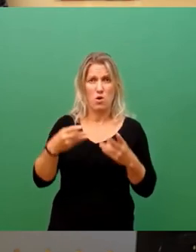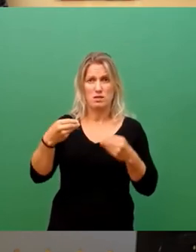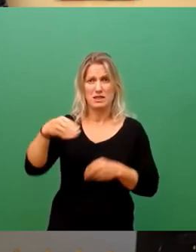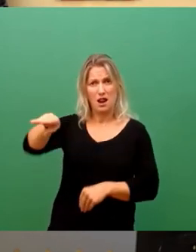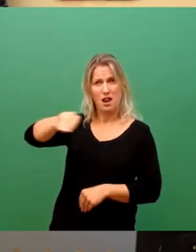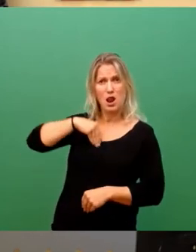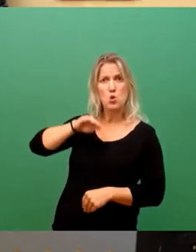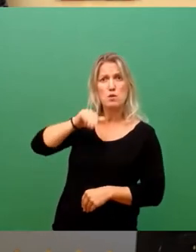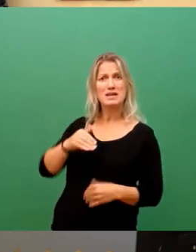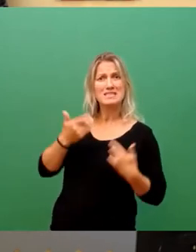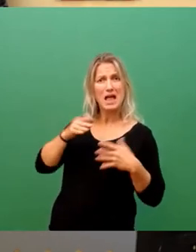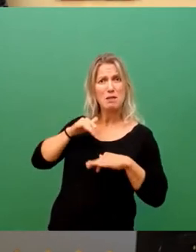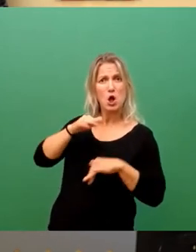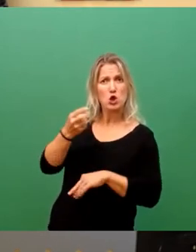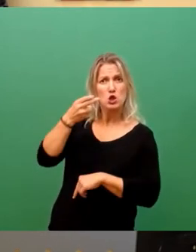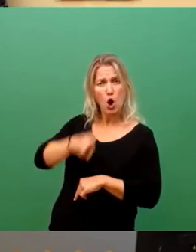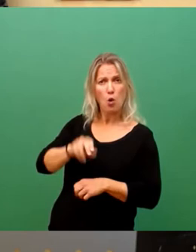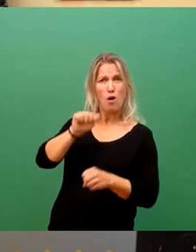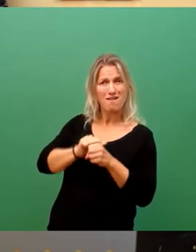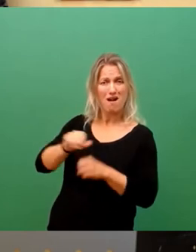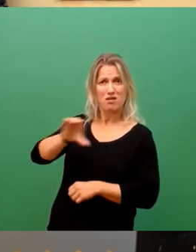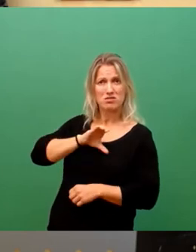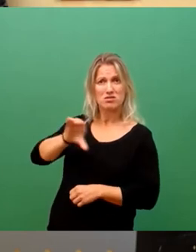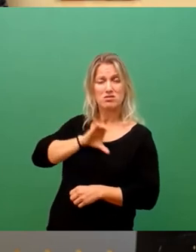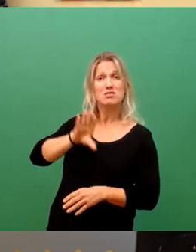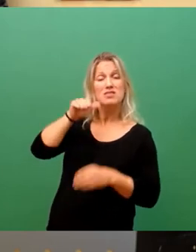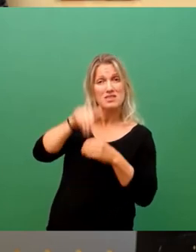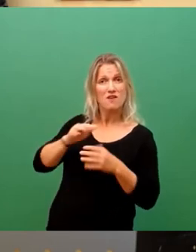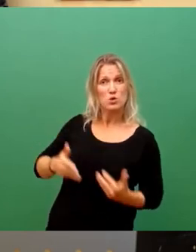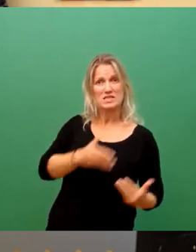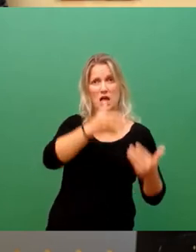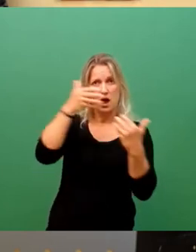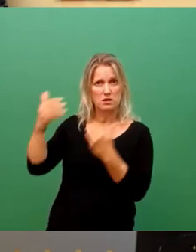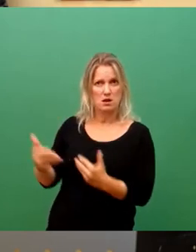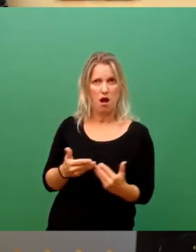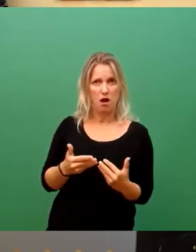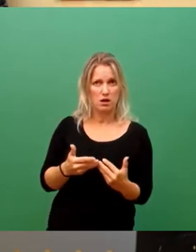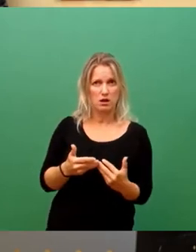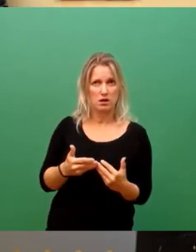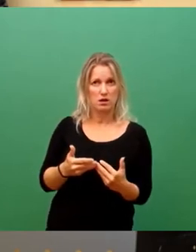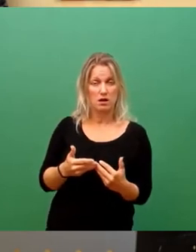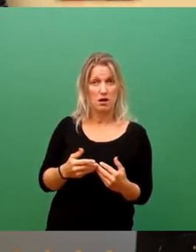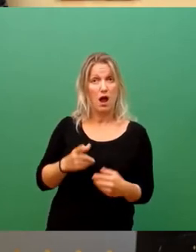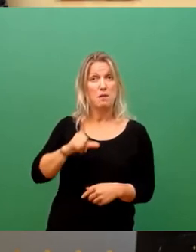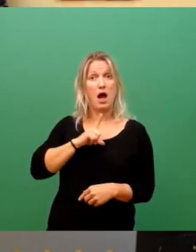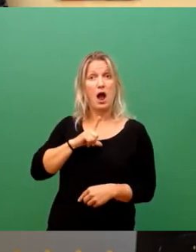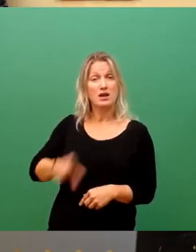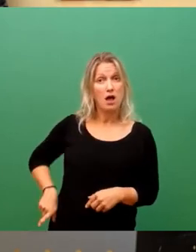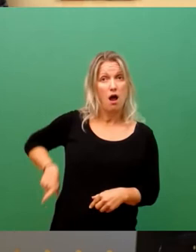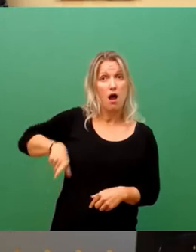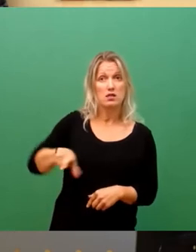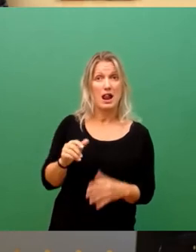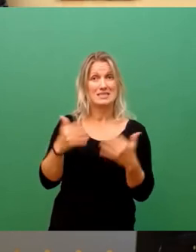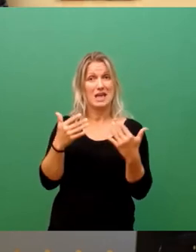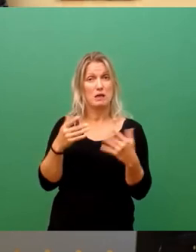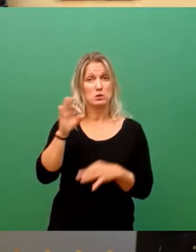Euro werden dafür über zehn Jahre zur Verfügung gestellt, bei einem Eigenanteil von 10 Prozent, also von etwa